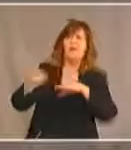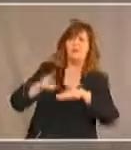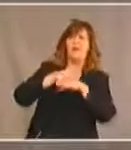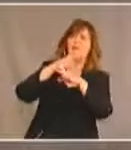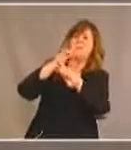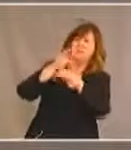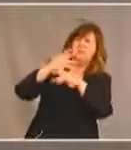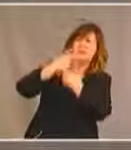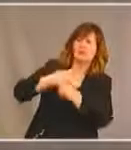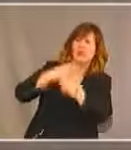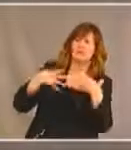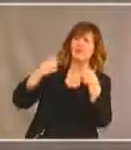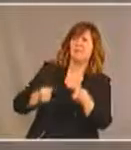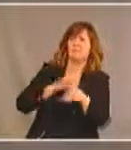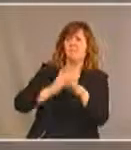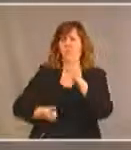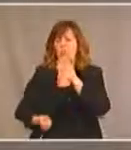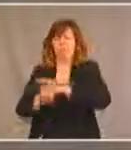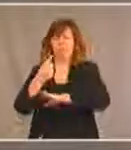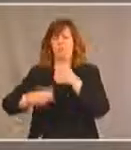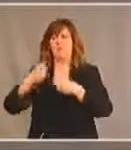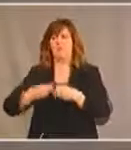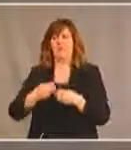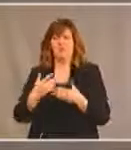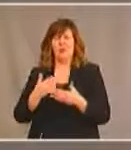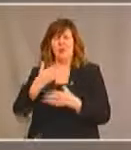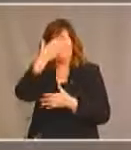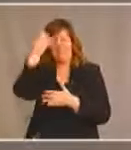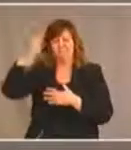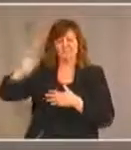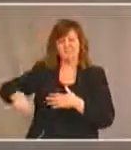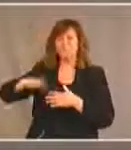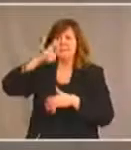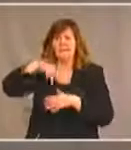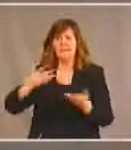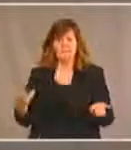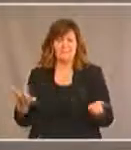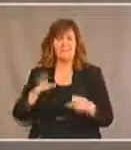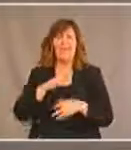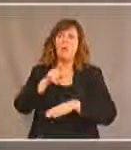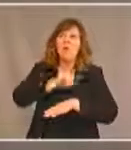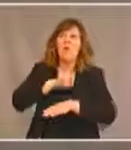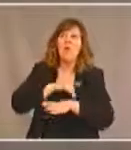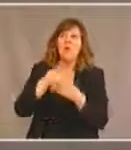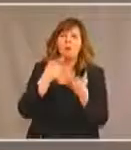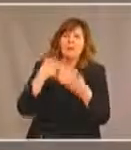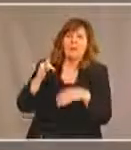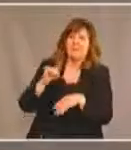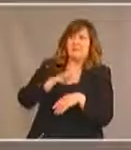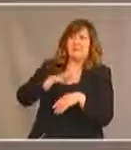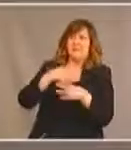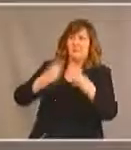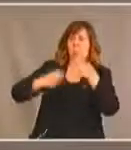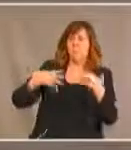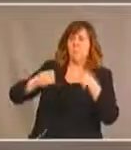simplement parce qu'ils ont peur d'entendre un diagnostic et craignent qu'on les enverra au loin pour